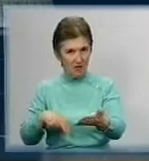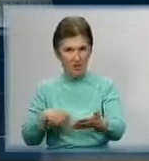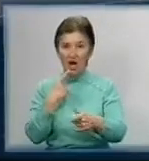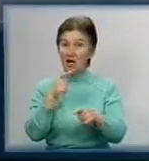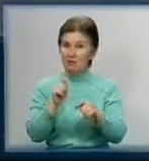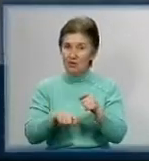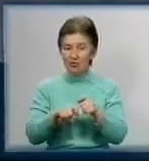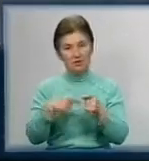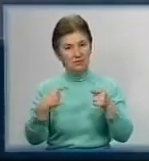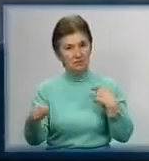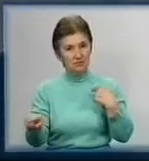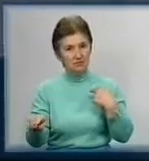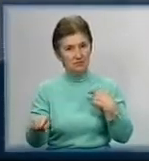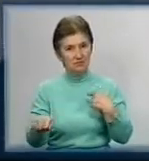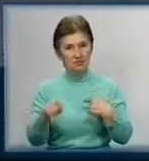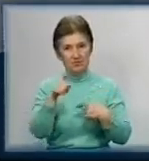техніками.